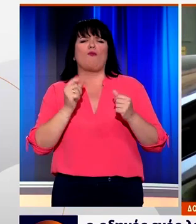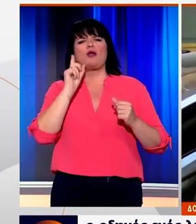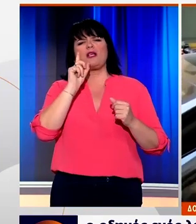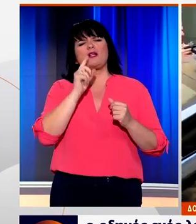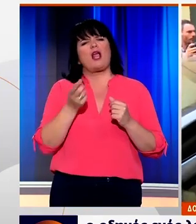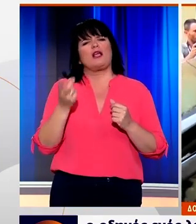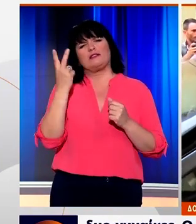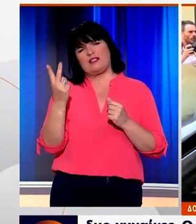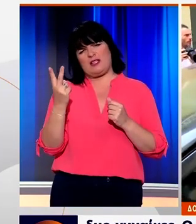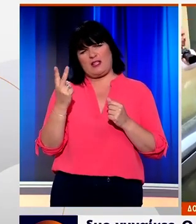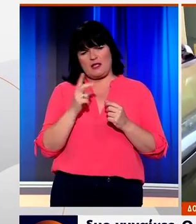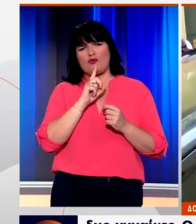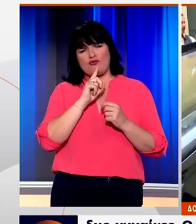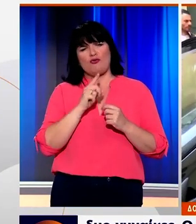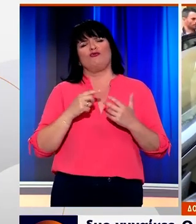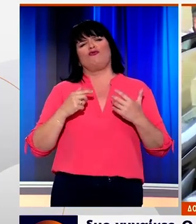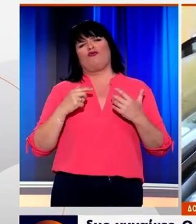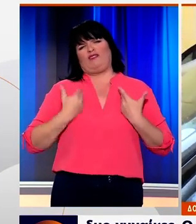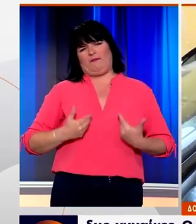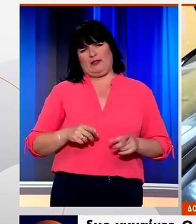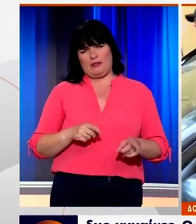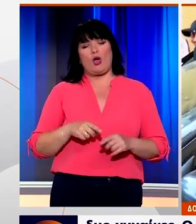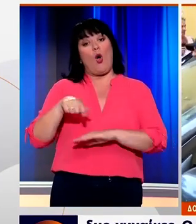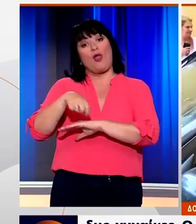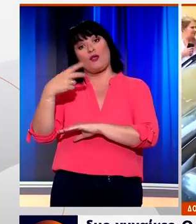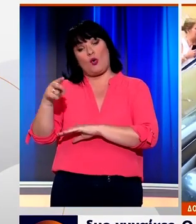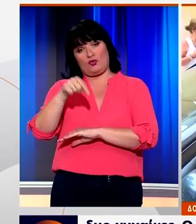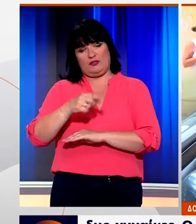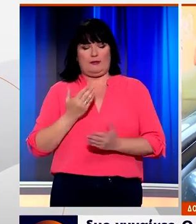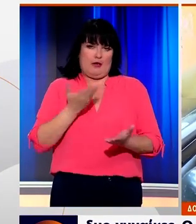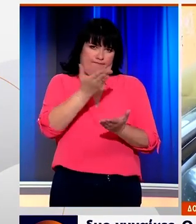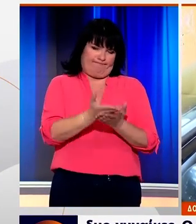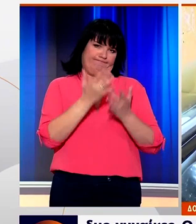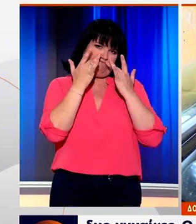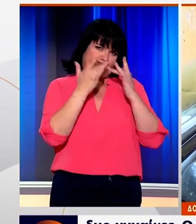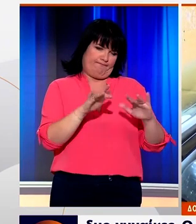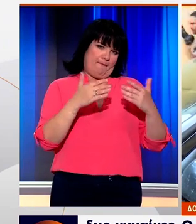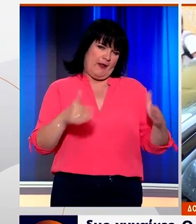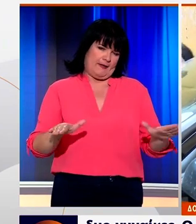άλλες δύο γυναίκες. Ο συνήγορος του 27χρονου υπέβαλε σήμερα την παρέτησή του.